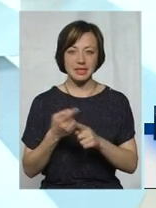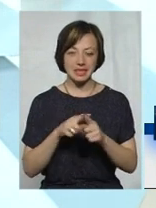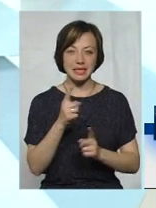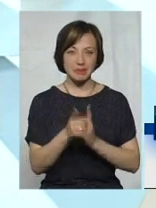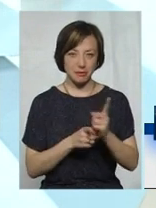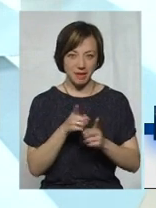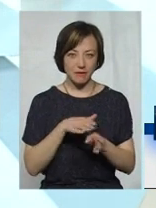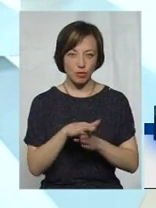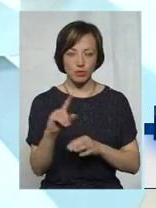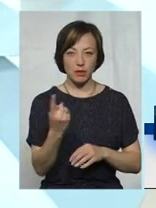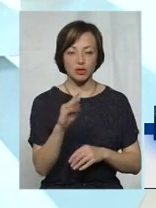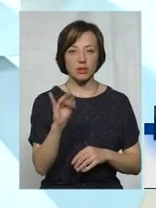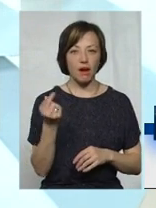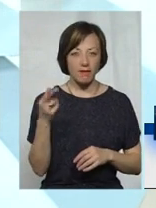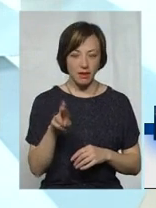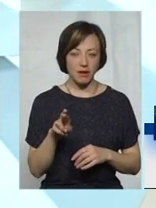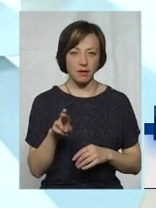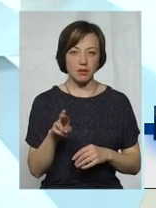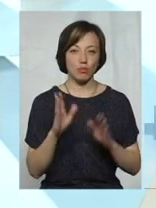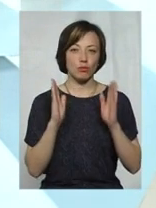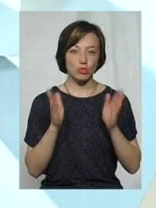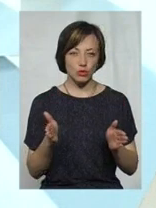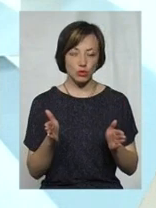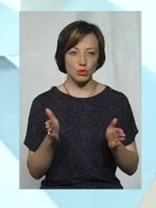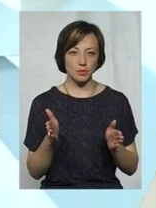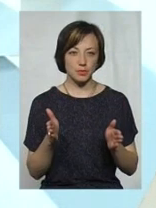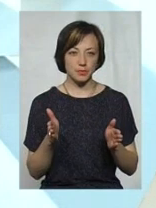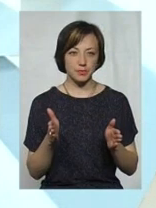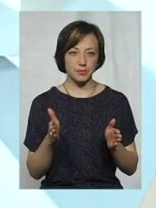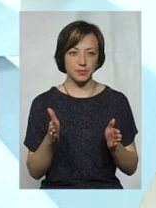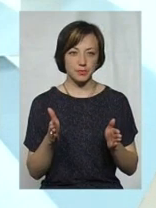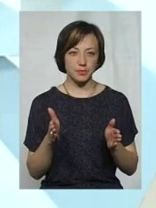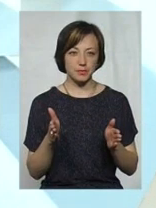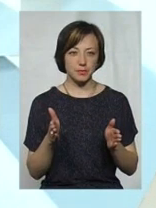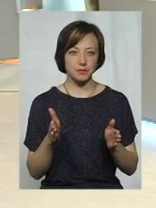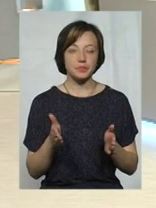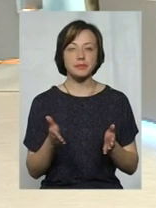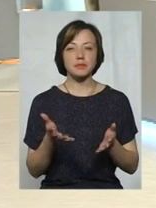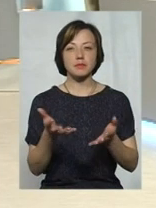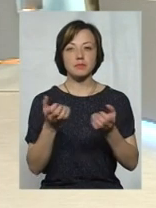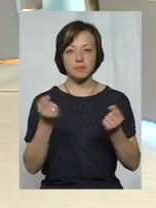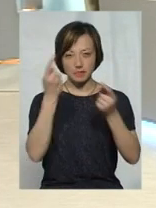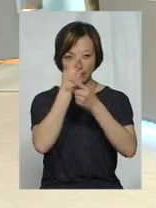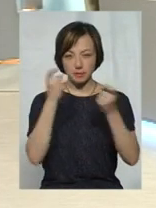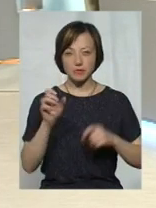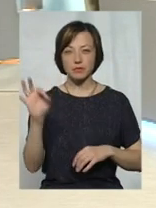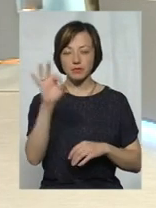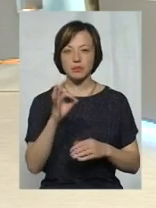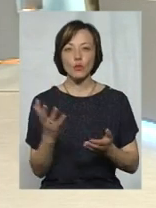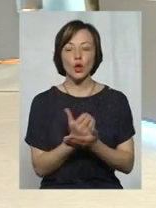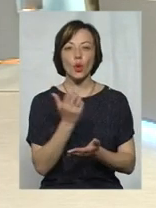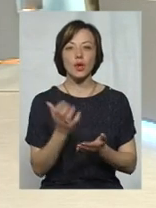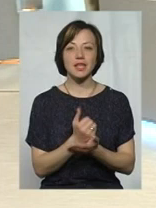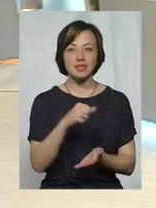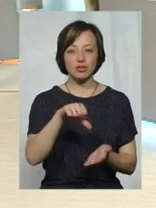набули чинності з 1 травня, будуть отримувати інформацію про дохід членів